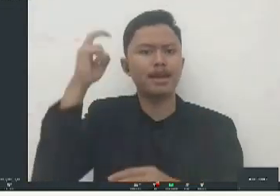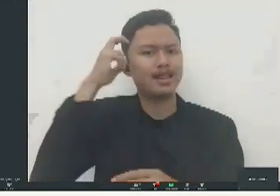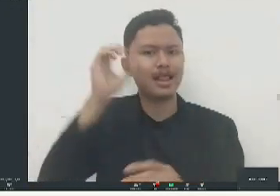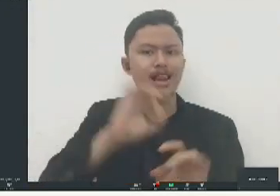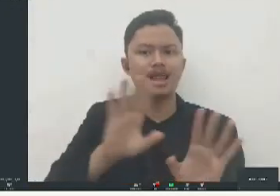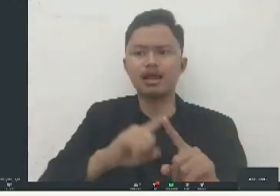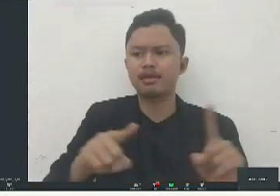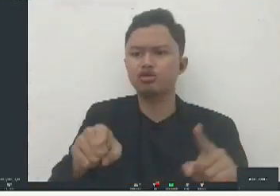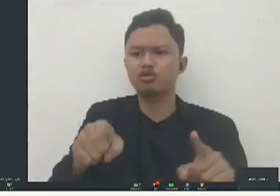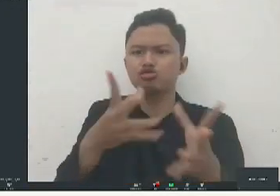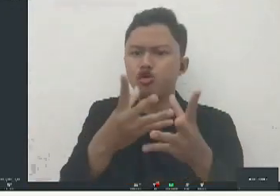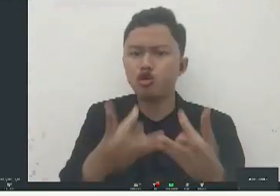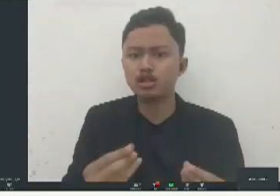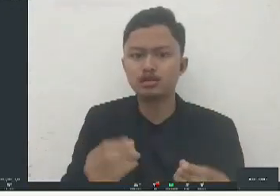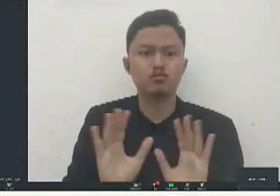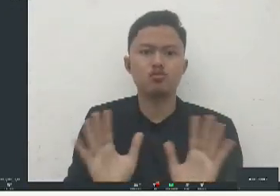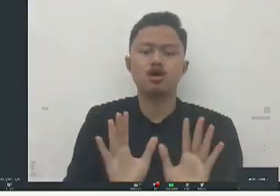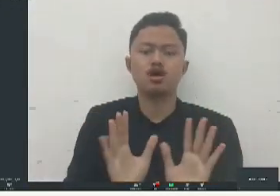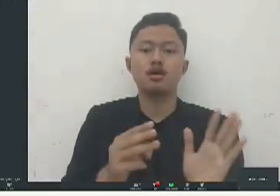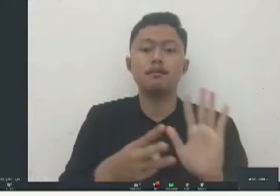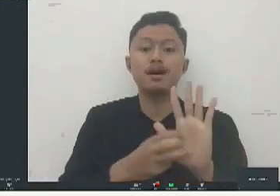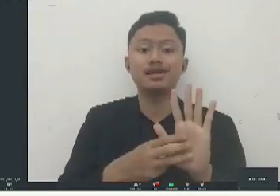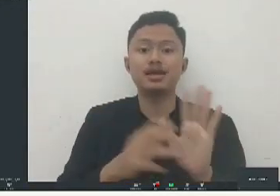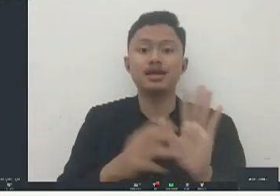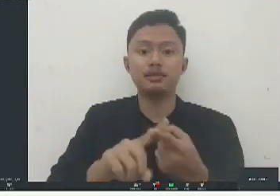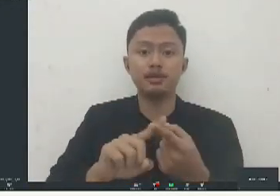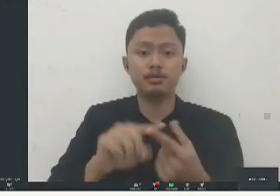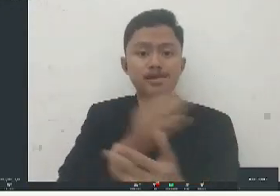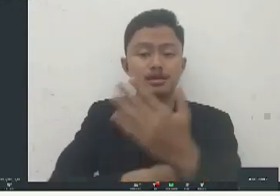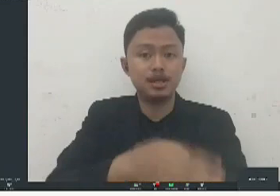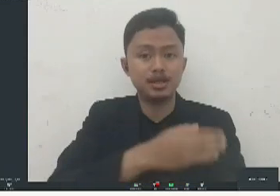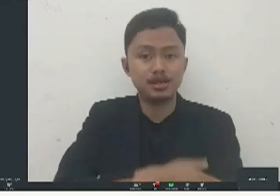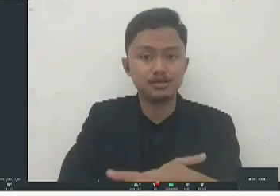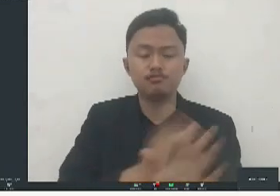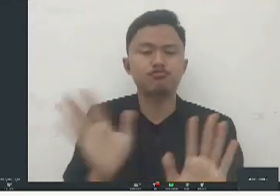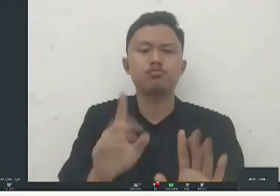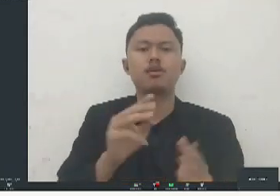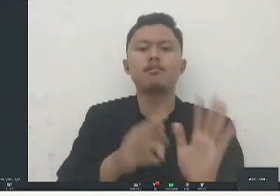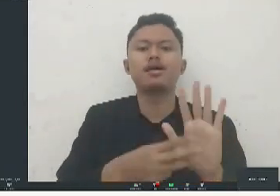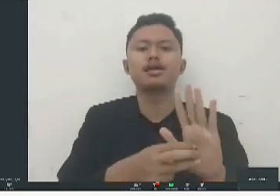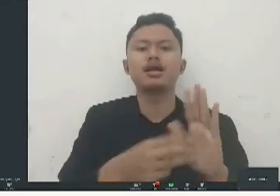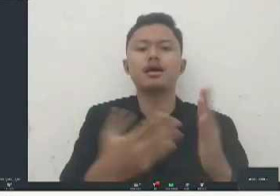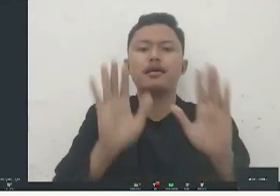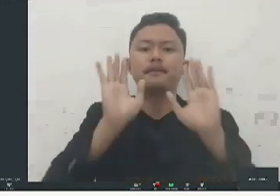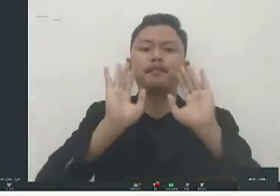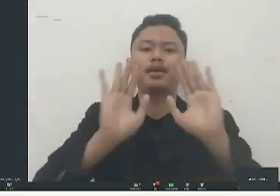yang masalahnya kan bukan ada di teman-teman disabilitas tetapi ada di media atau